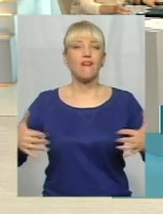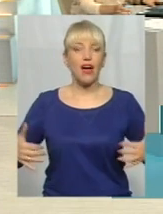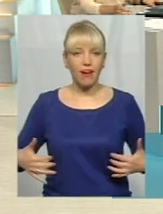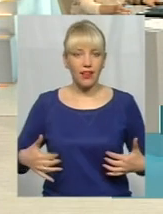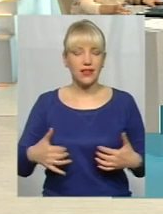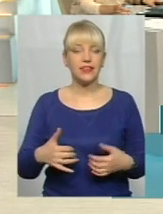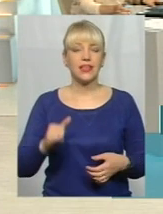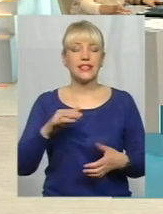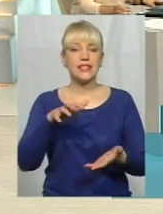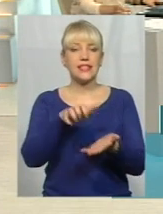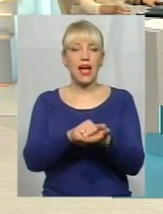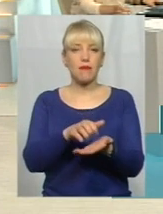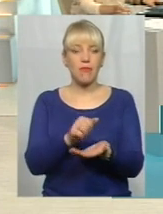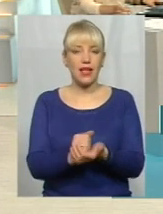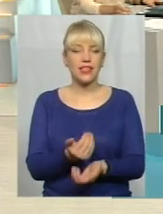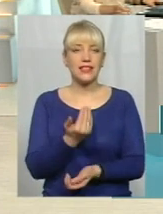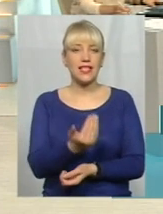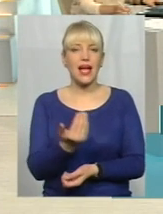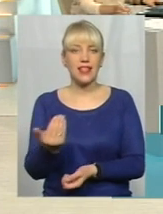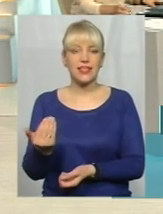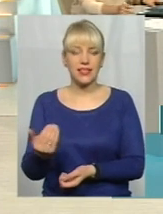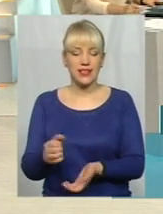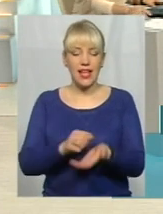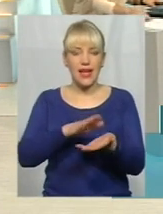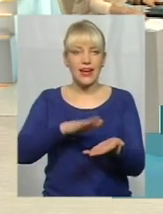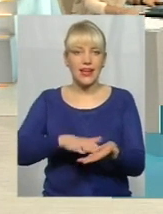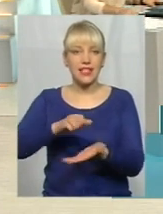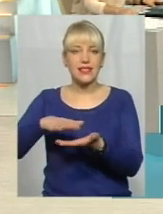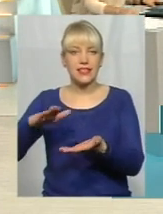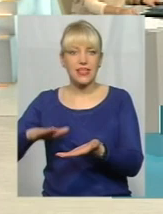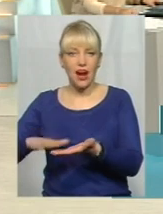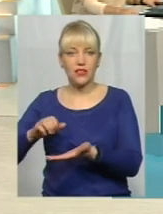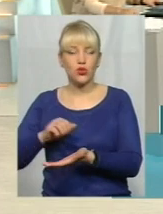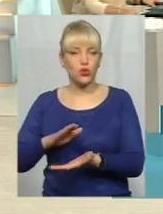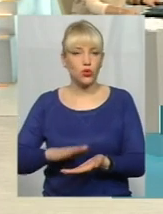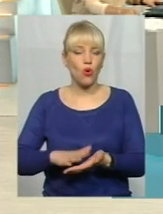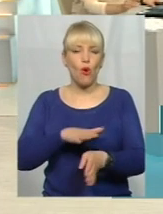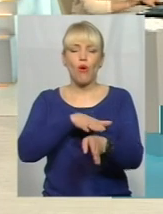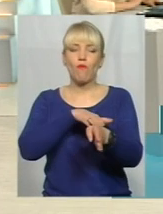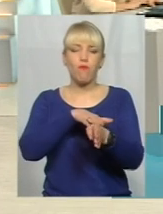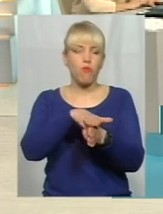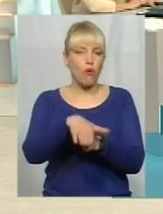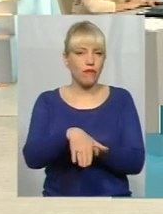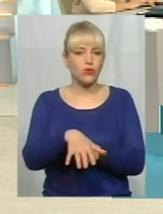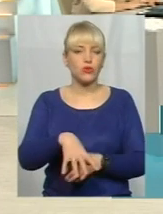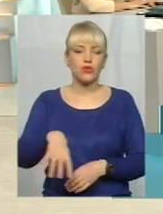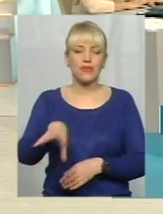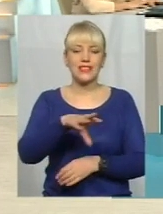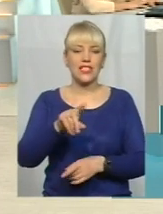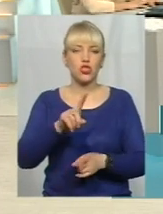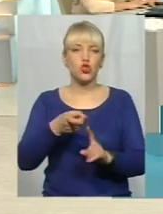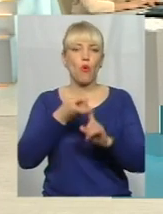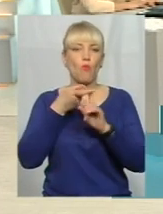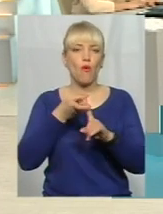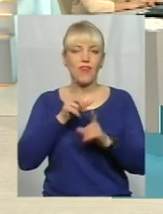займатися їх регістрацією. Повністю все, що пов'язано з собаками